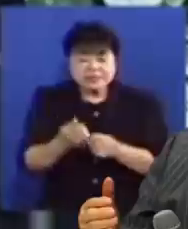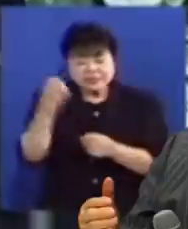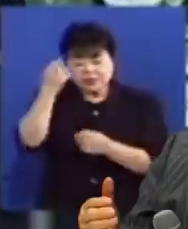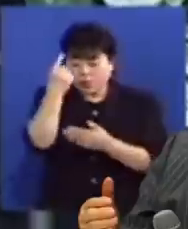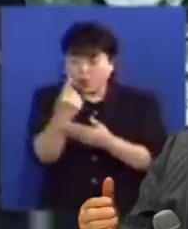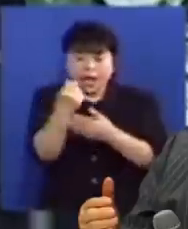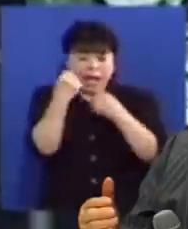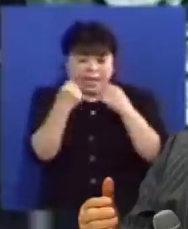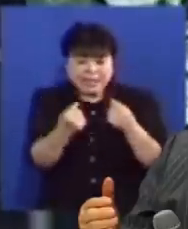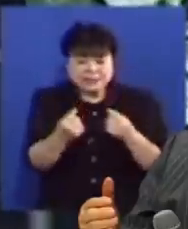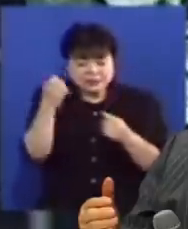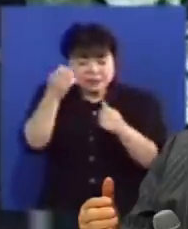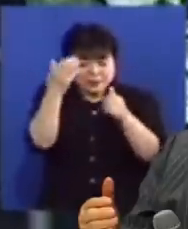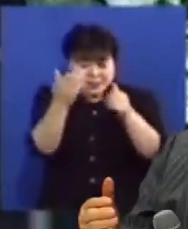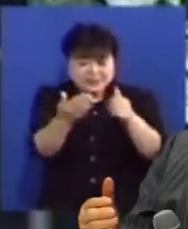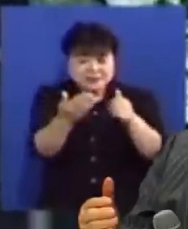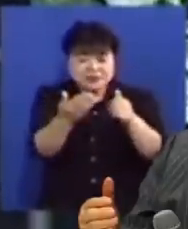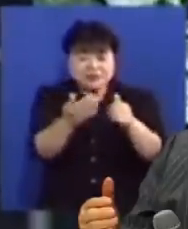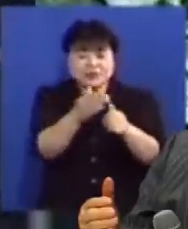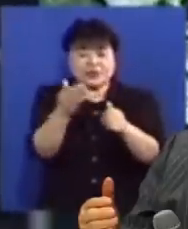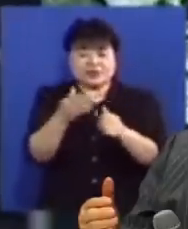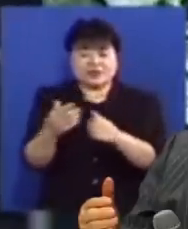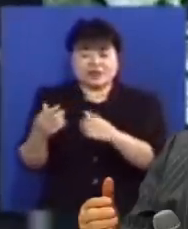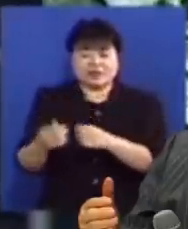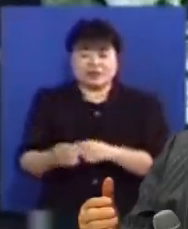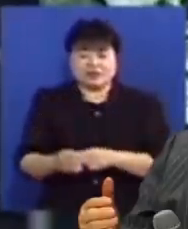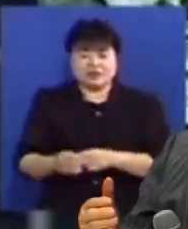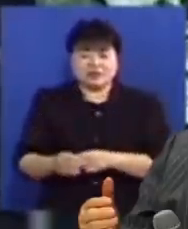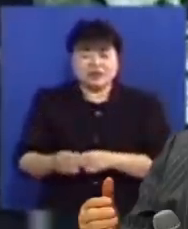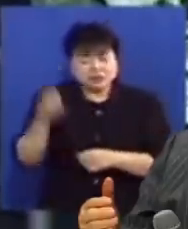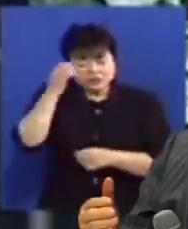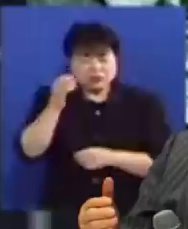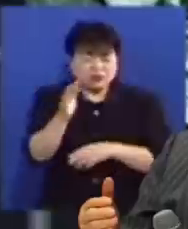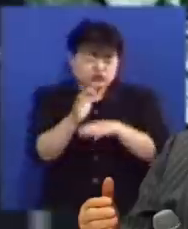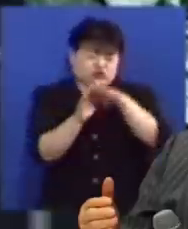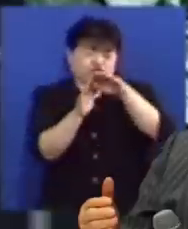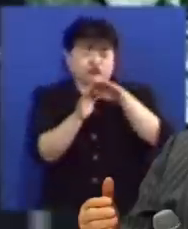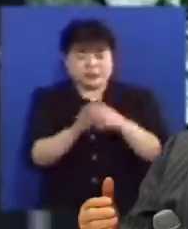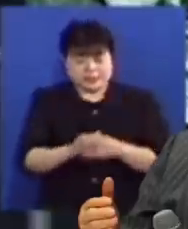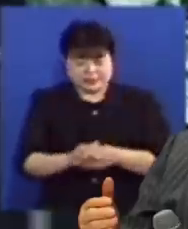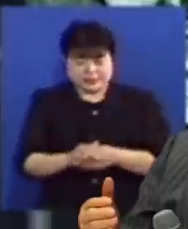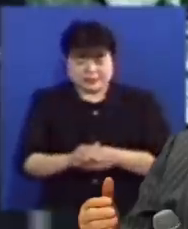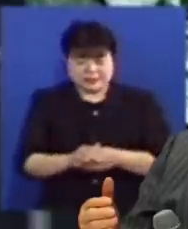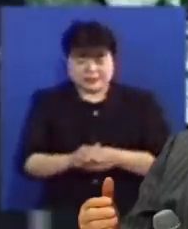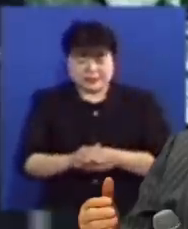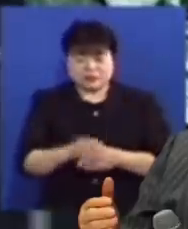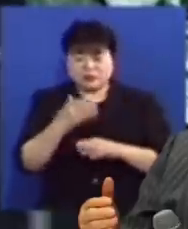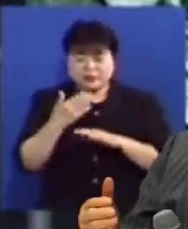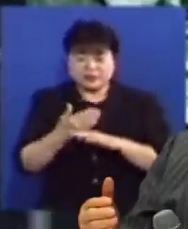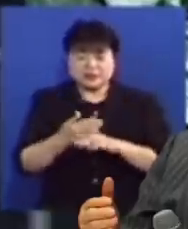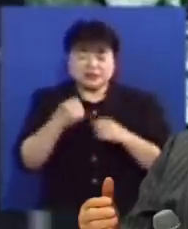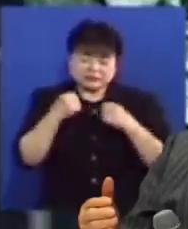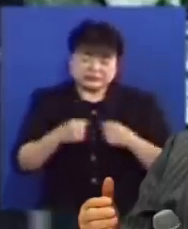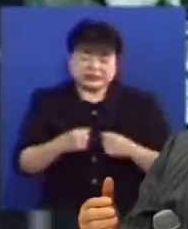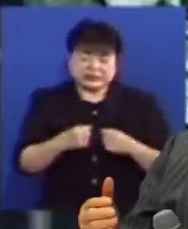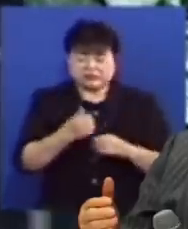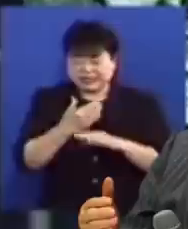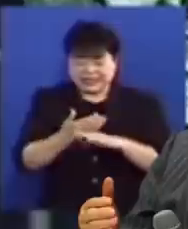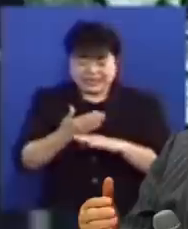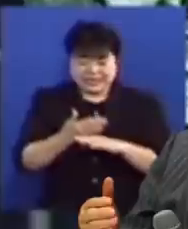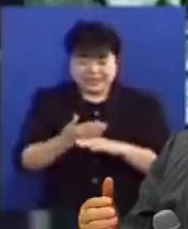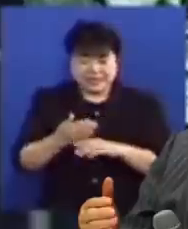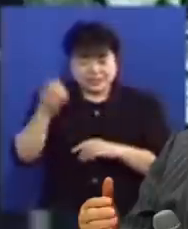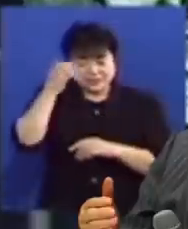계시지만은 이 성령이 우리에게 충만해지는 것과 그냥 와 계신 것과 다른 것입니다 성령이 충만해지면